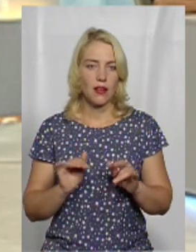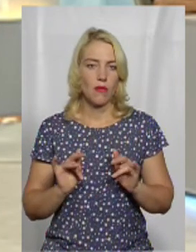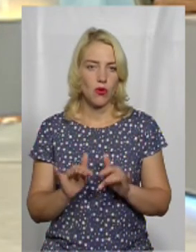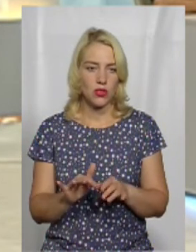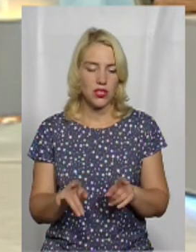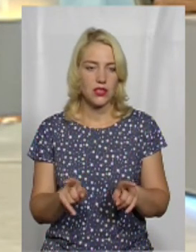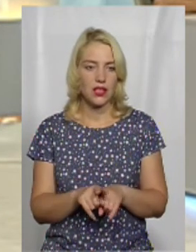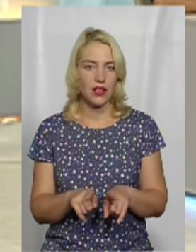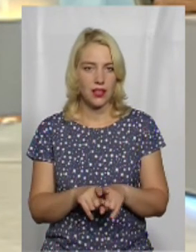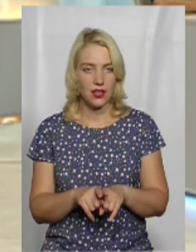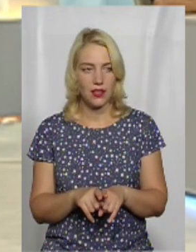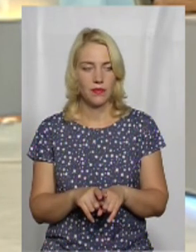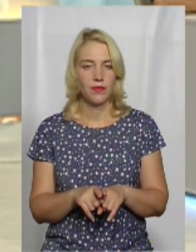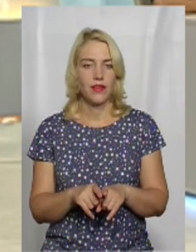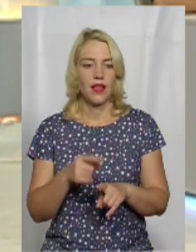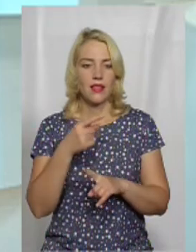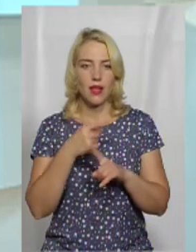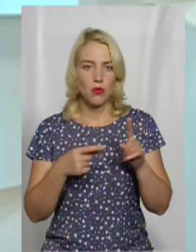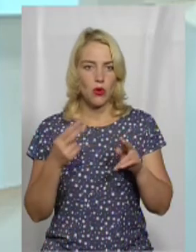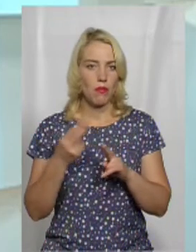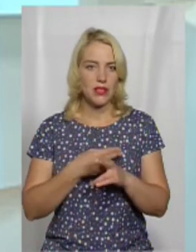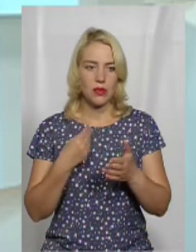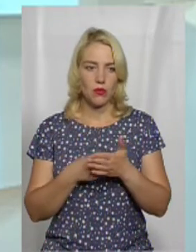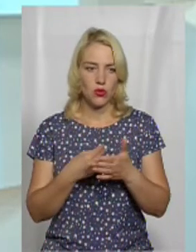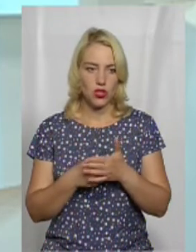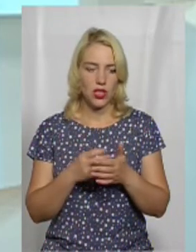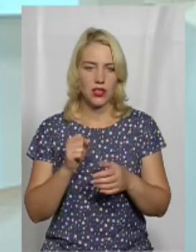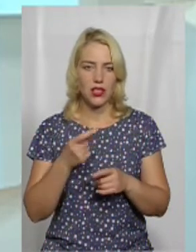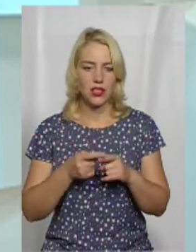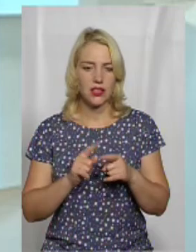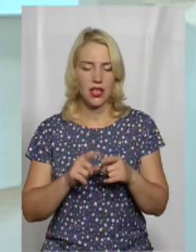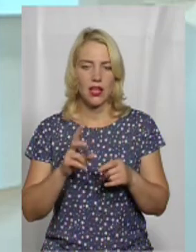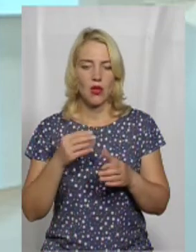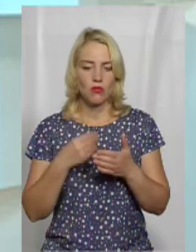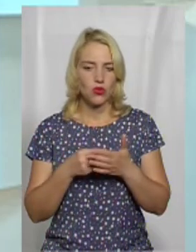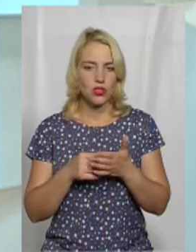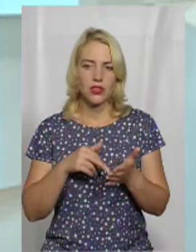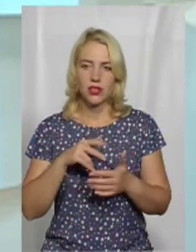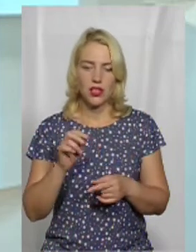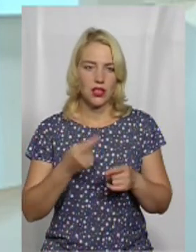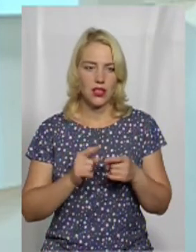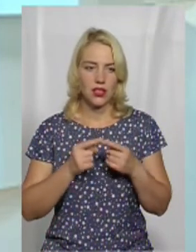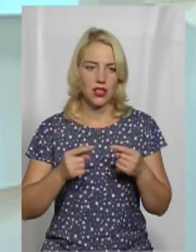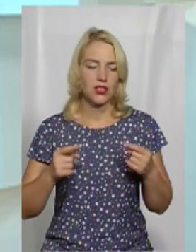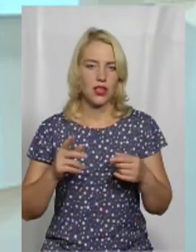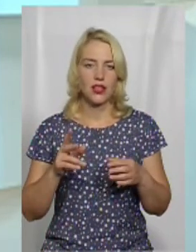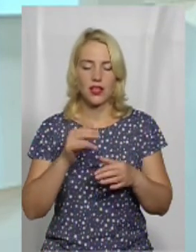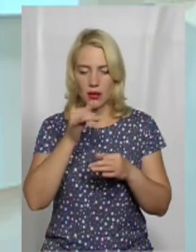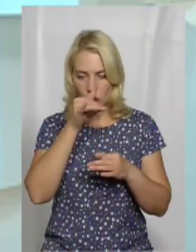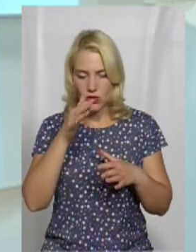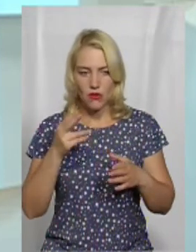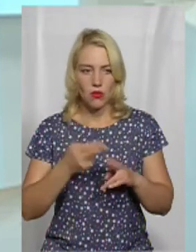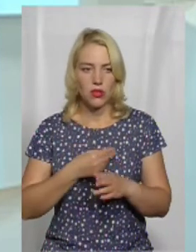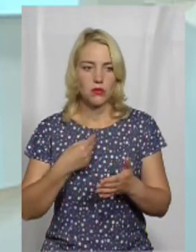такий теж наполовину безбюджетний, так бюджет йде на суто ті речі, на які неможливо просто без бюджету, то